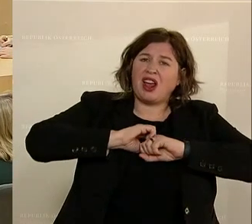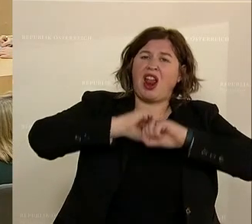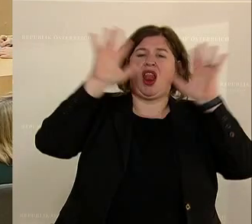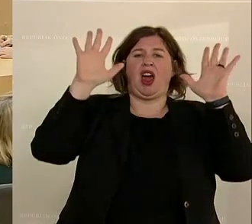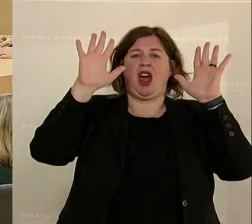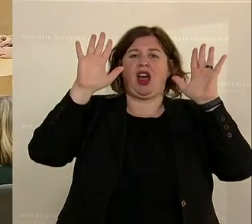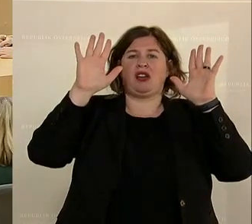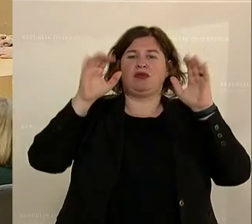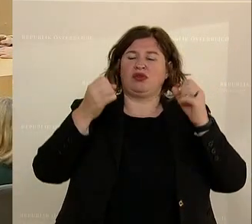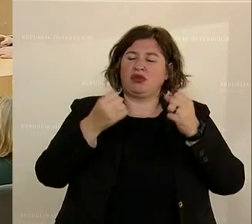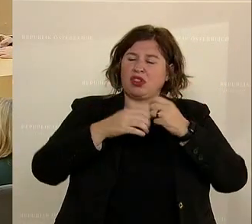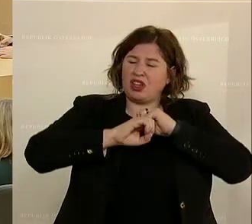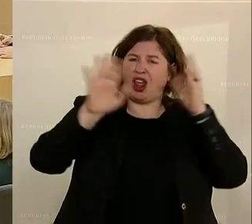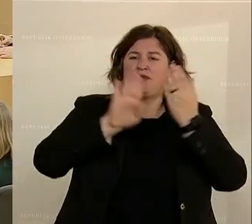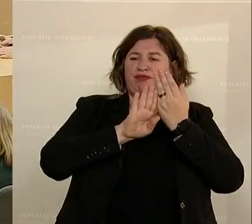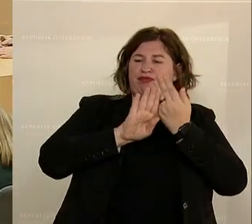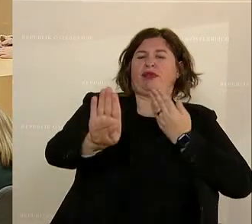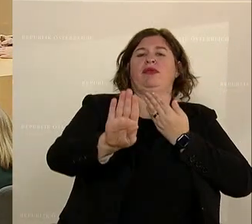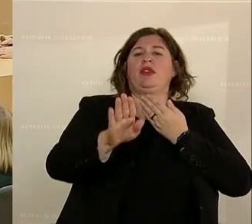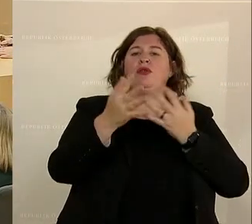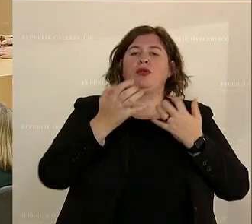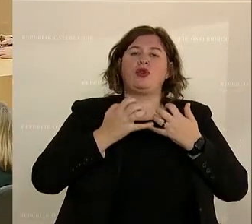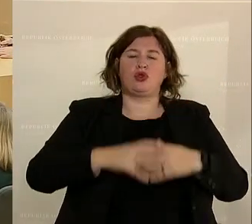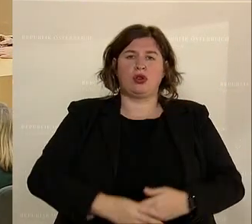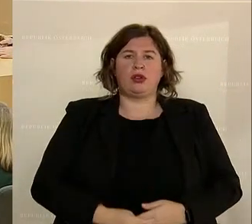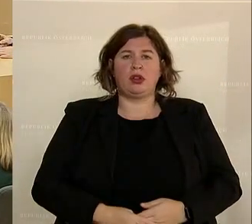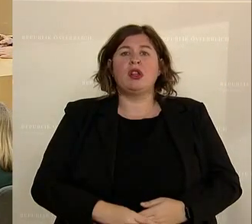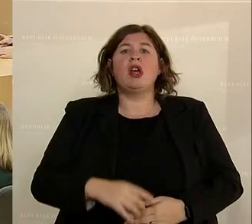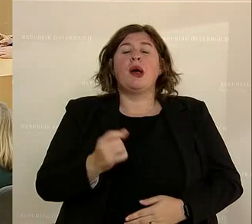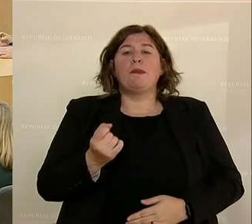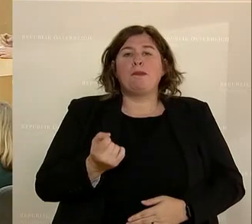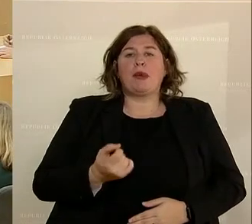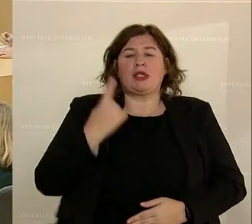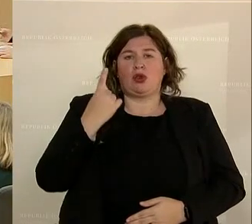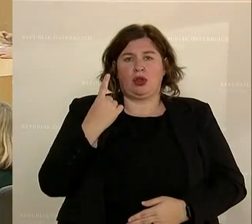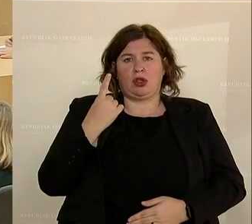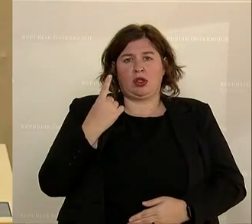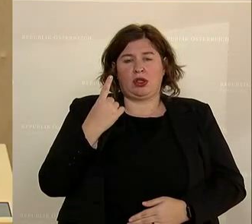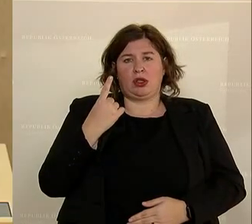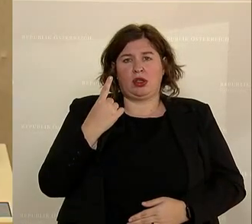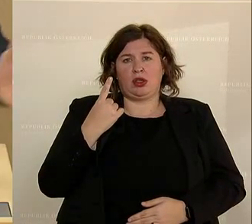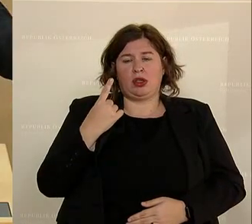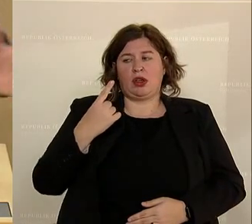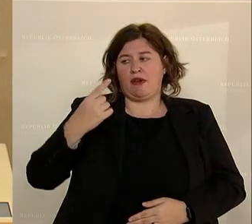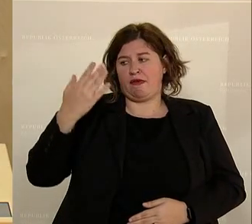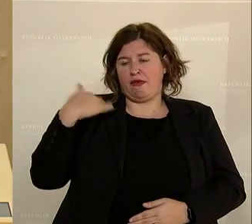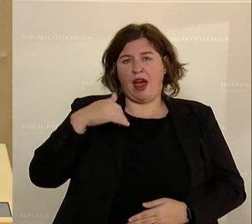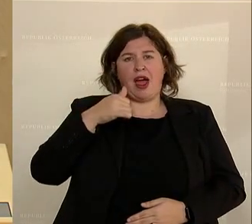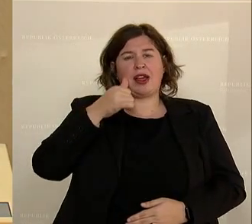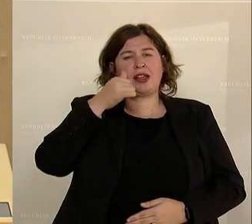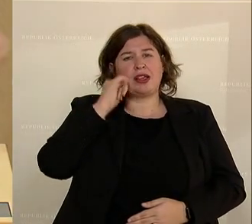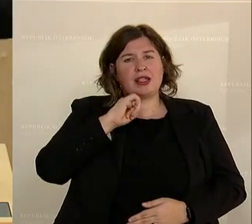Distanzierung wünschen. Dies insbesondere, nachdem der gestrige